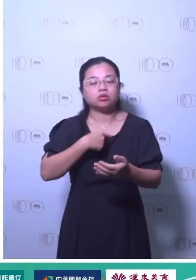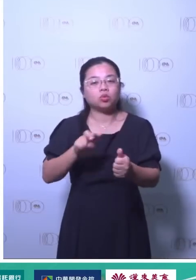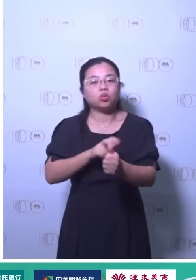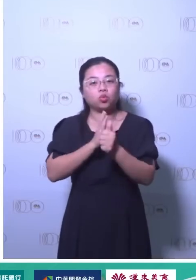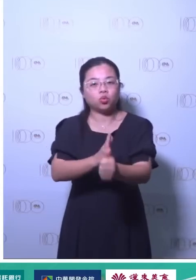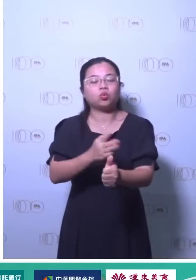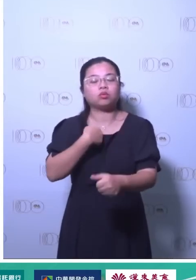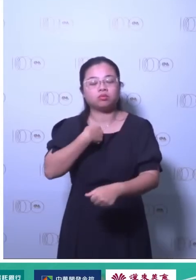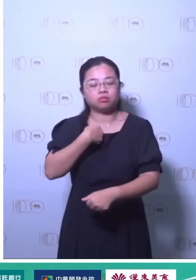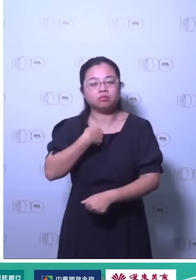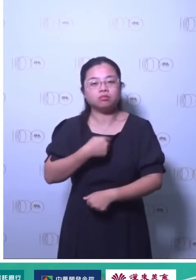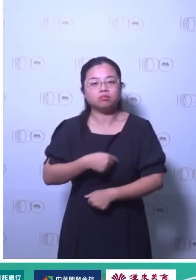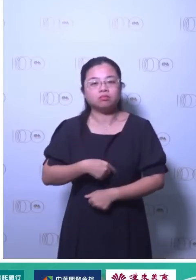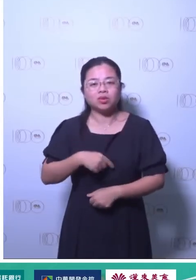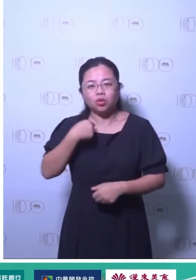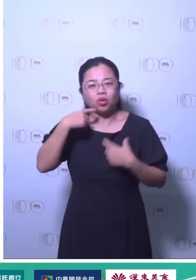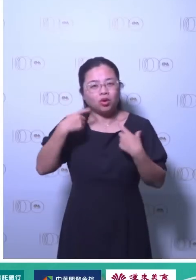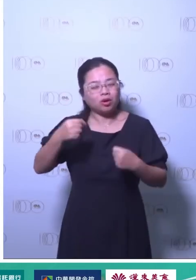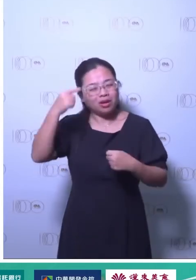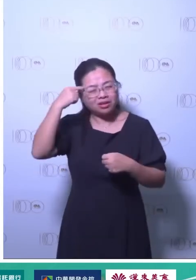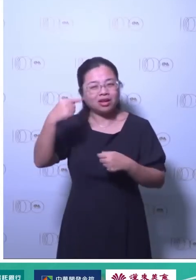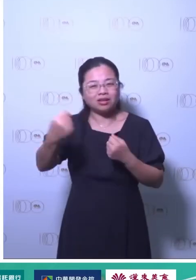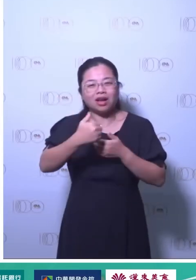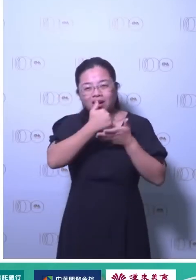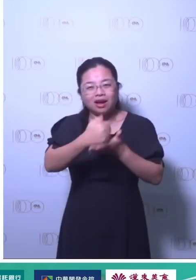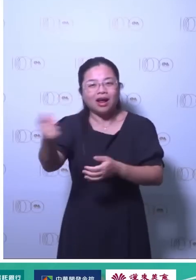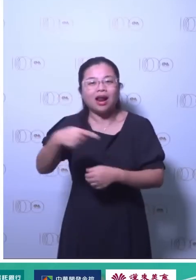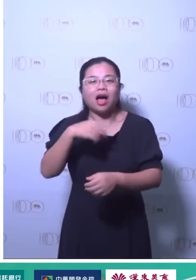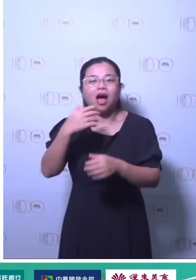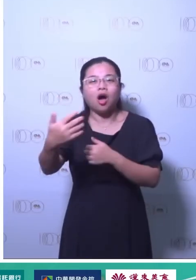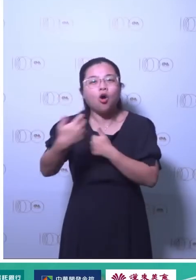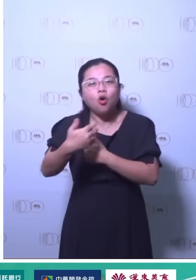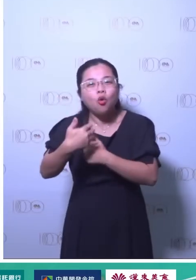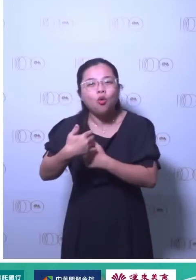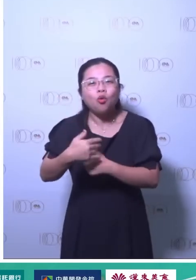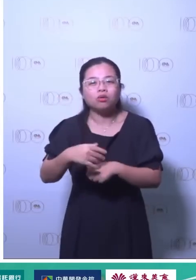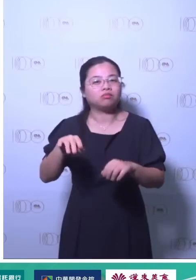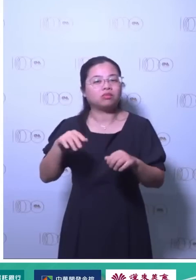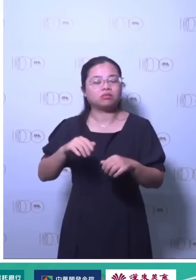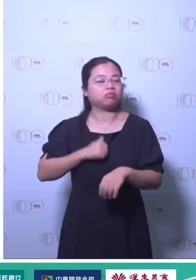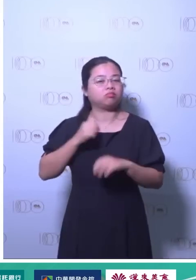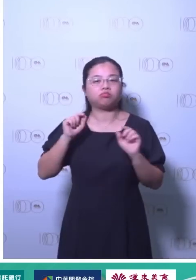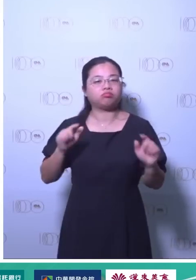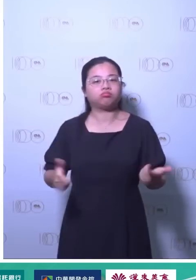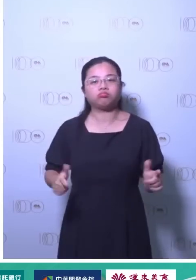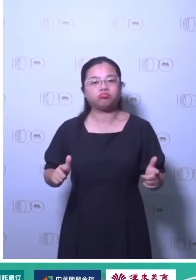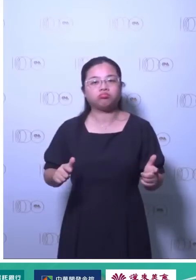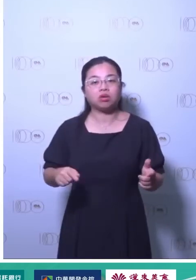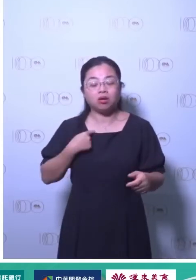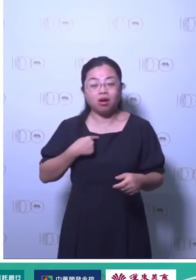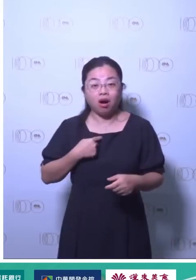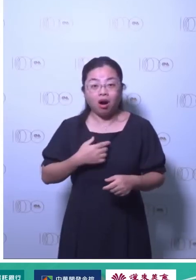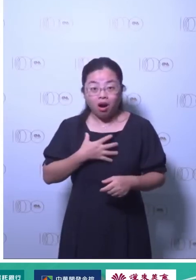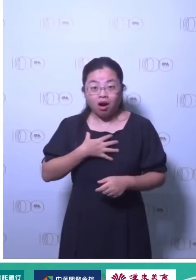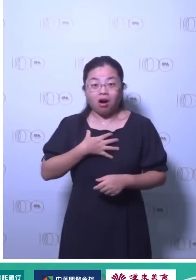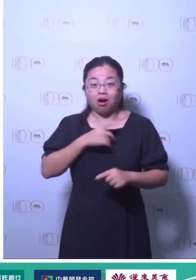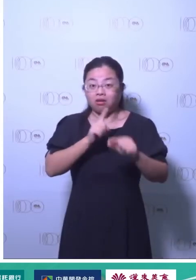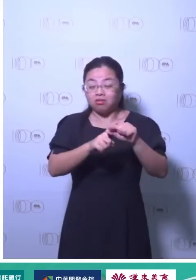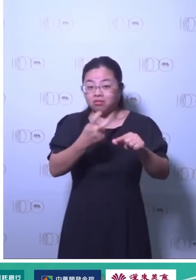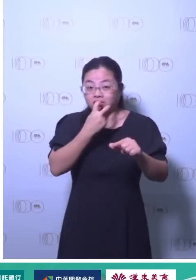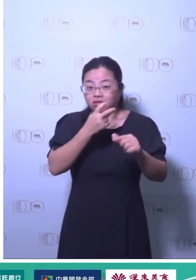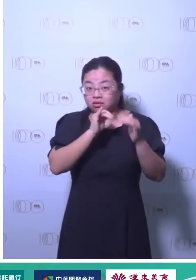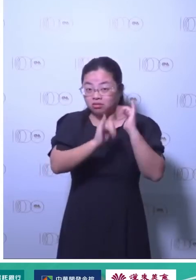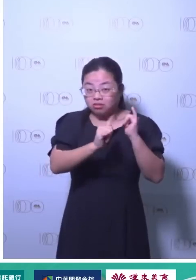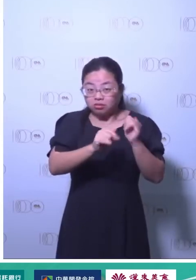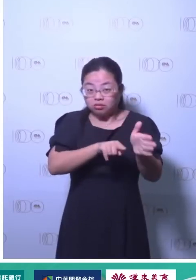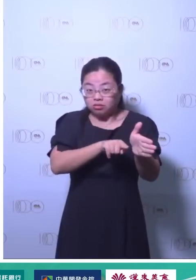我们在讲一个什么未来的预测或虚无缥的趋势它是我们必须要去面对的问题那这本书其实当时我受邀是担